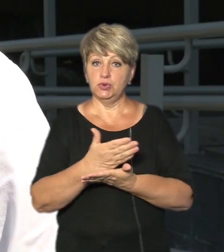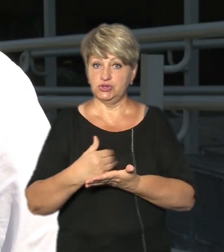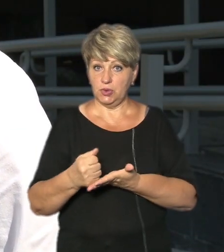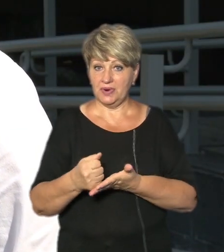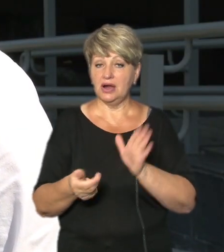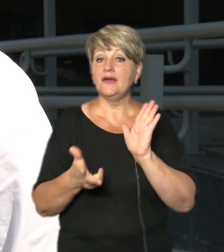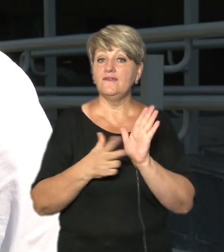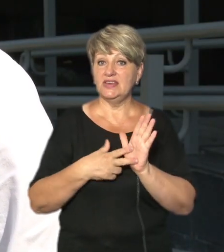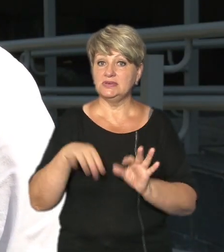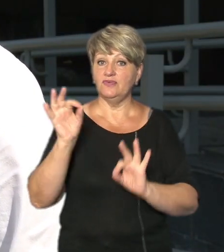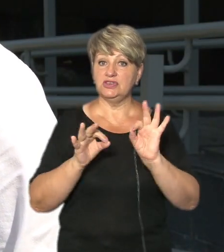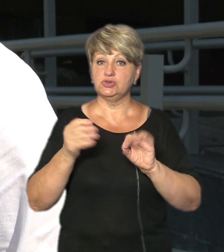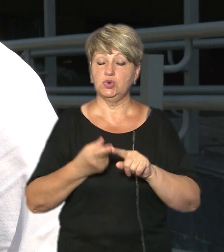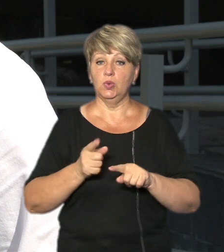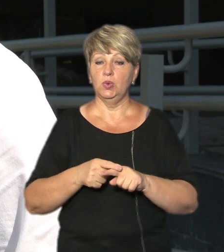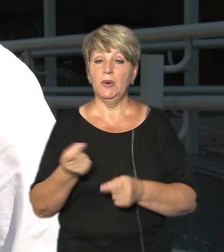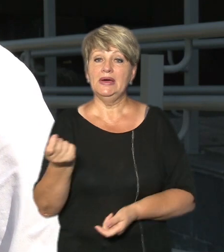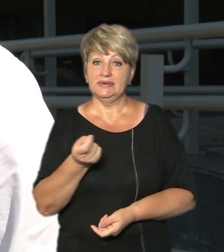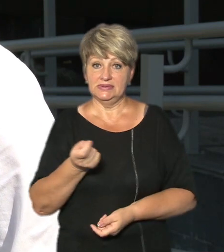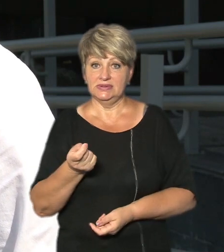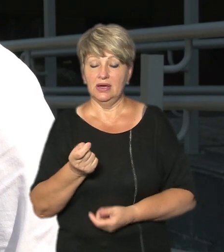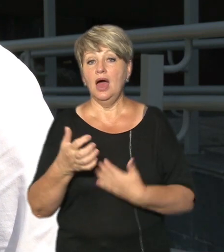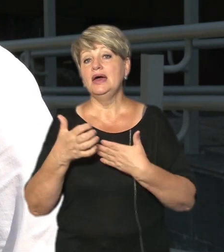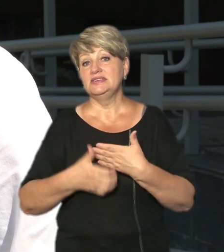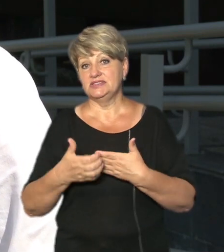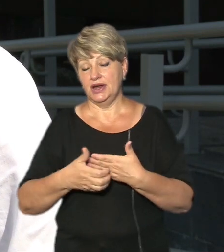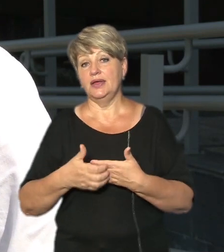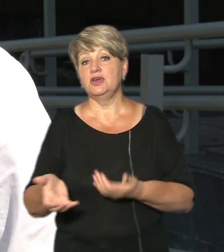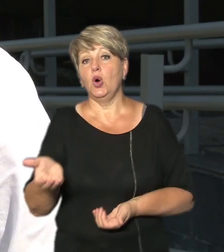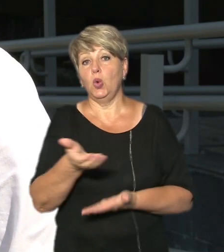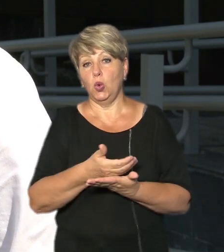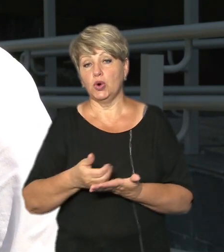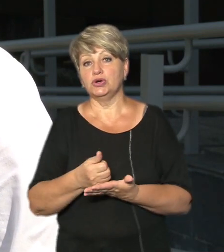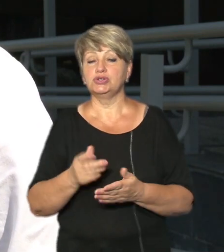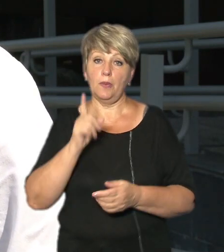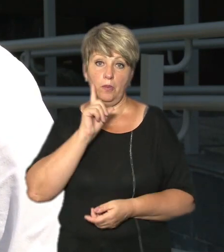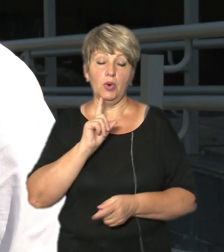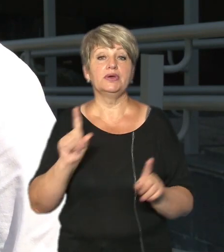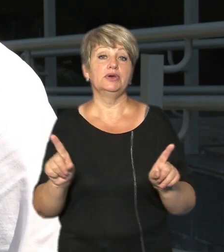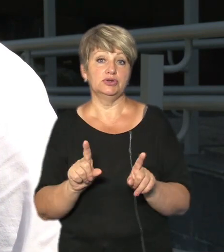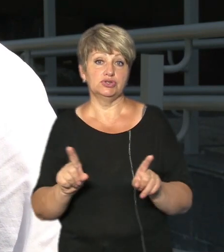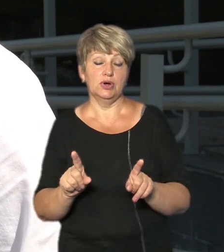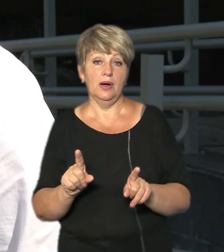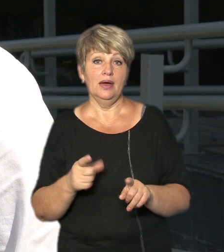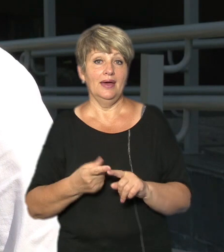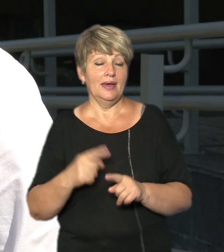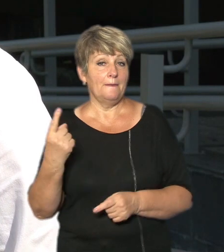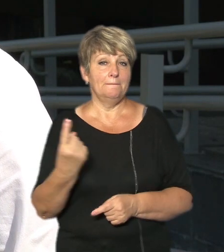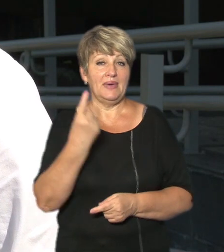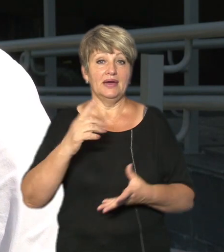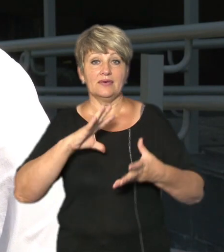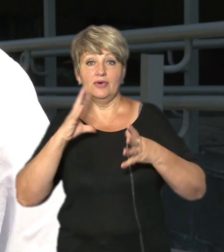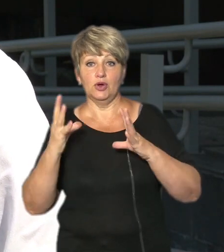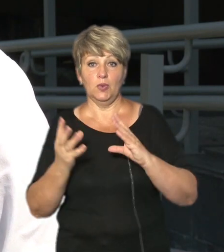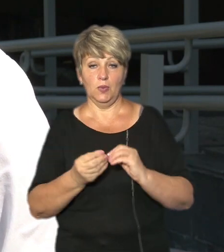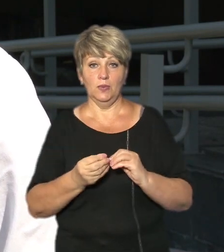цієї культури і середня урожайність поки що, оскільки перші результати – 11